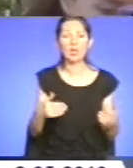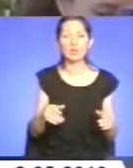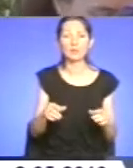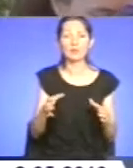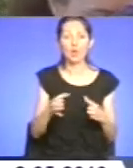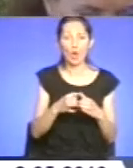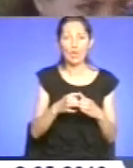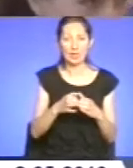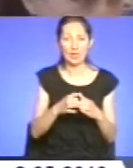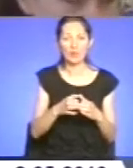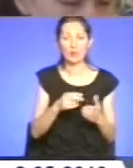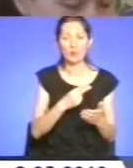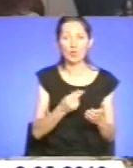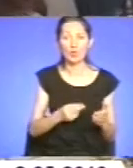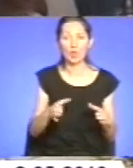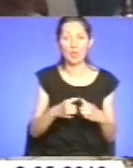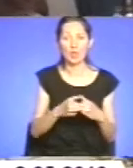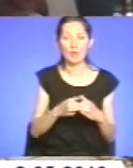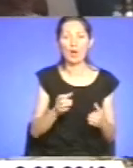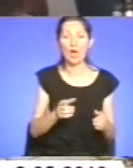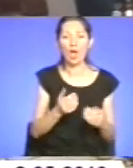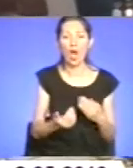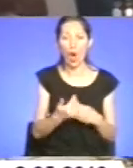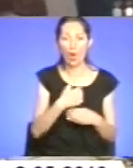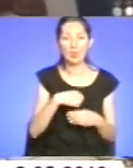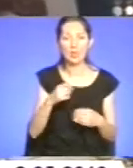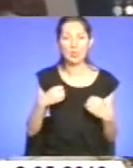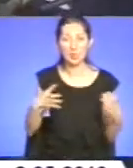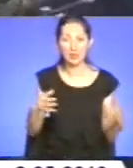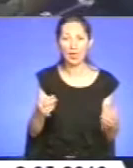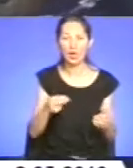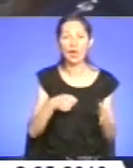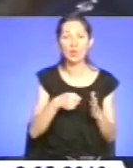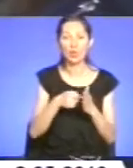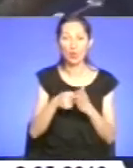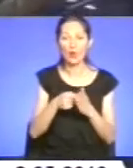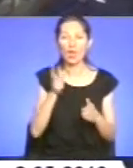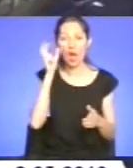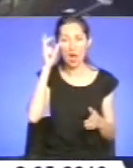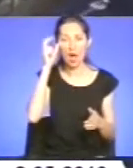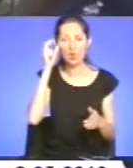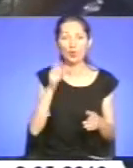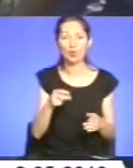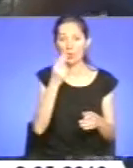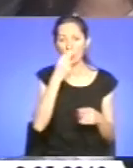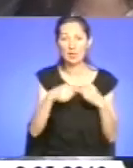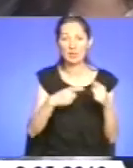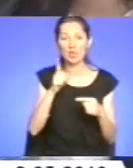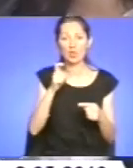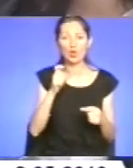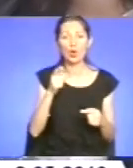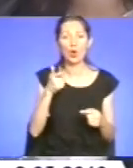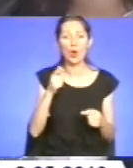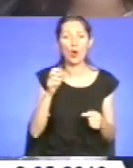сіата частували польовою кашею та традиційними фронтовими 100-грамами. Тих ветеранів, котрі не змогли прийти на урочистості і